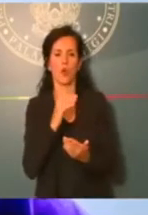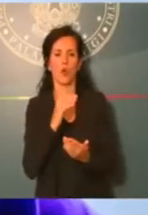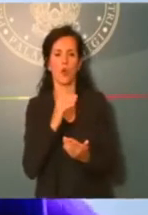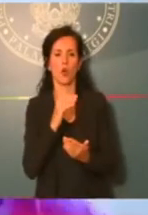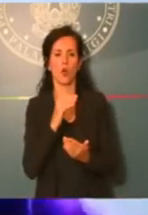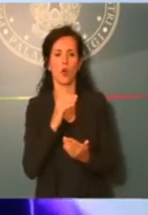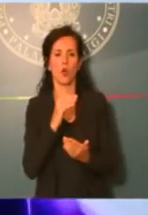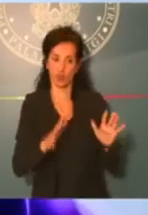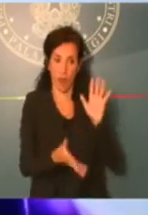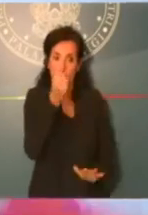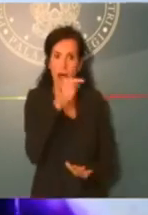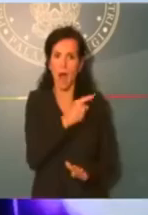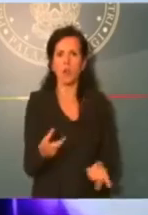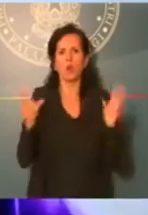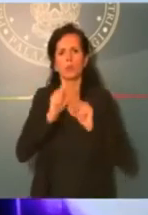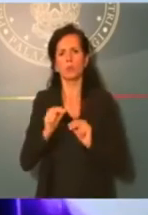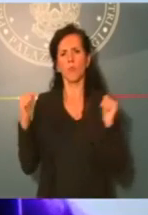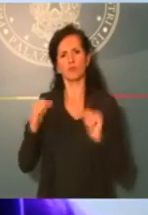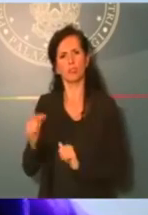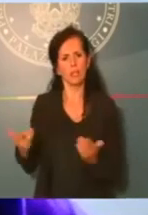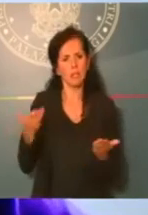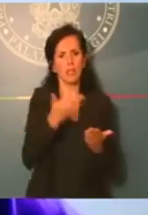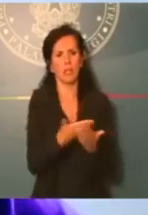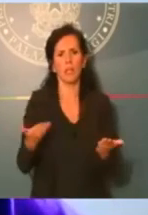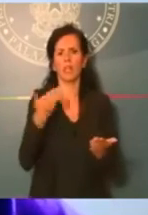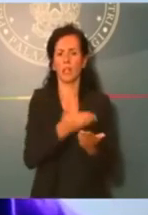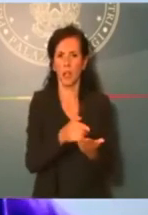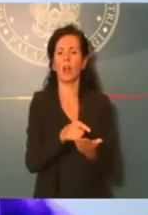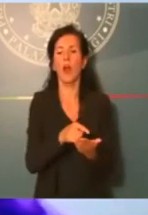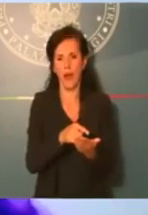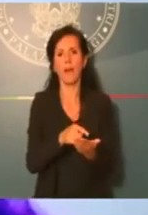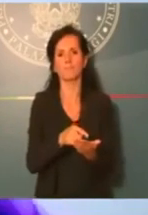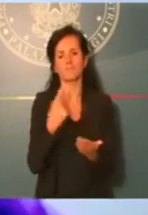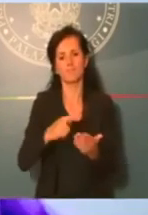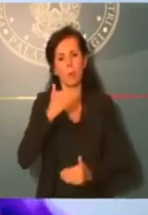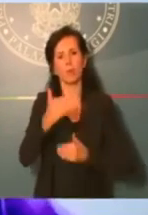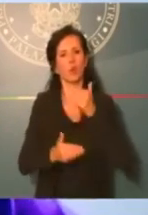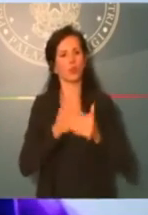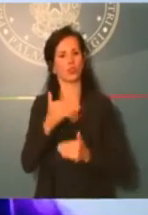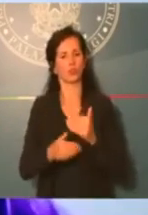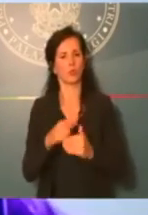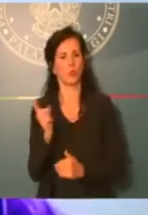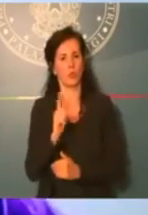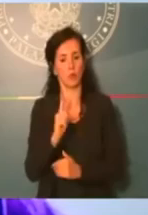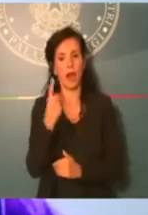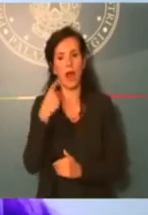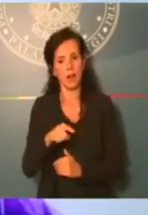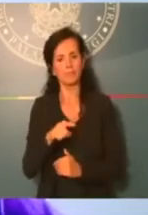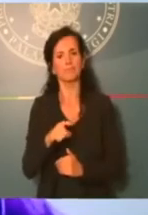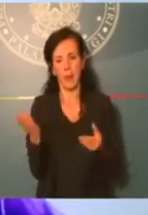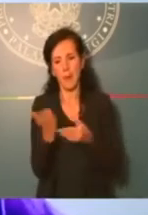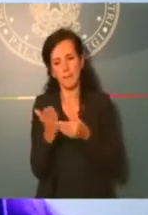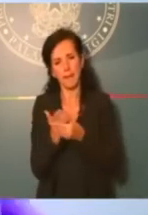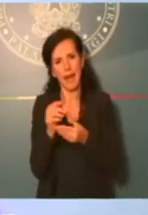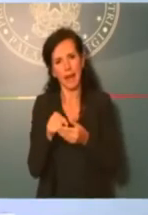quindi il fatto che il principio del one-solde non fosse effettivamente attuato, il punto dei tempi di erogazione delle pratiche resta